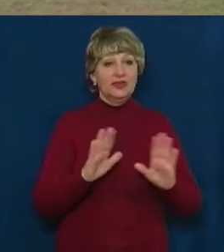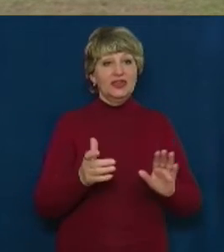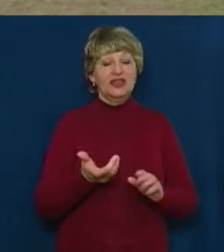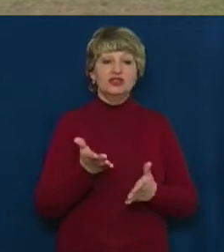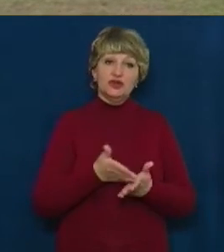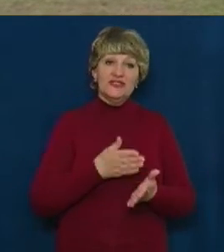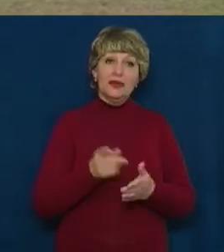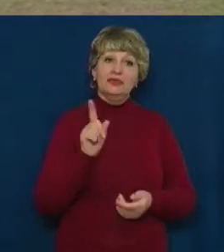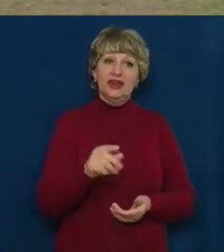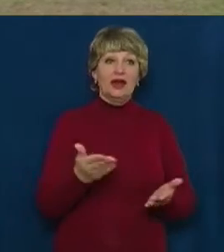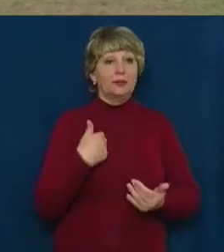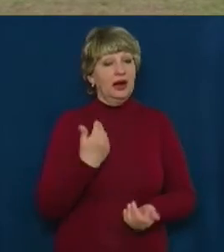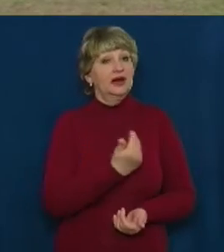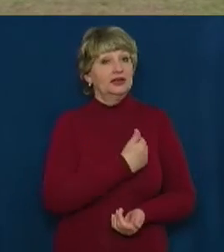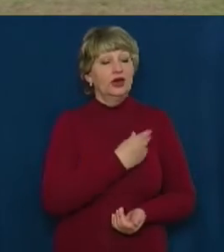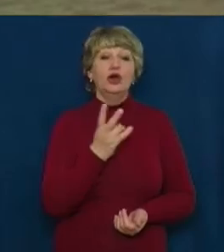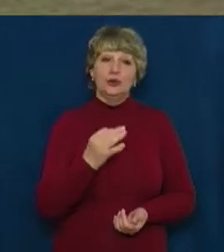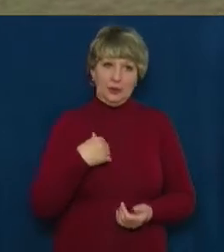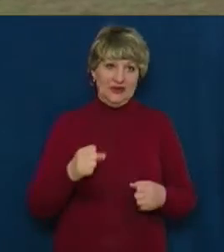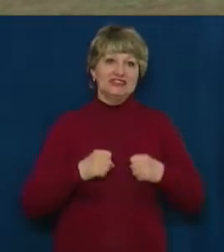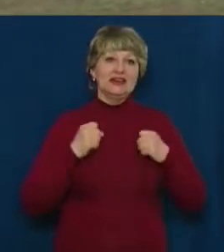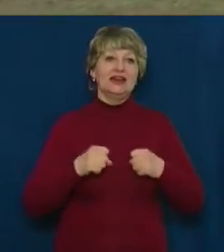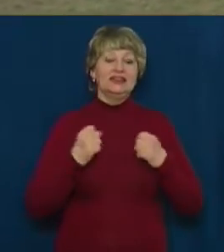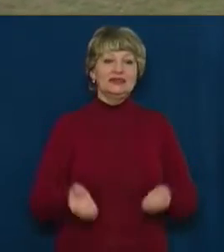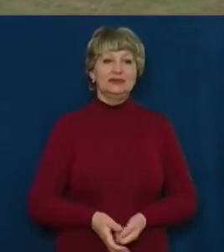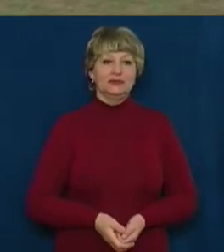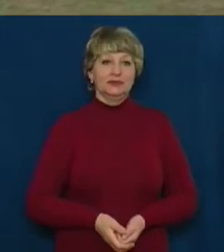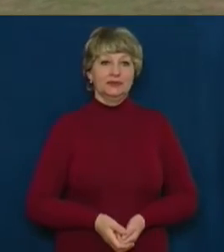ми хотіли, але ми старалися. Март.